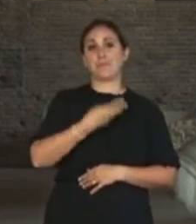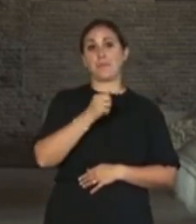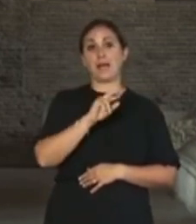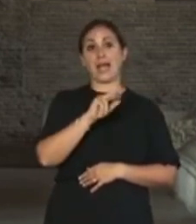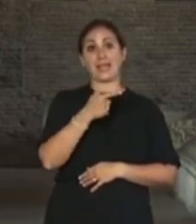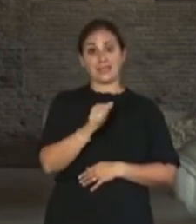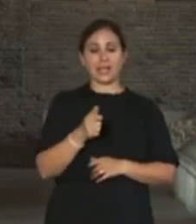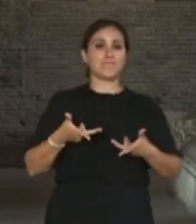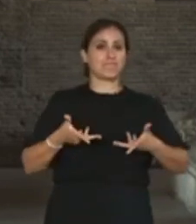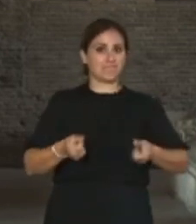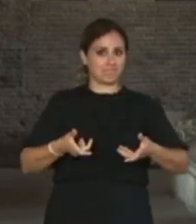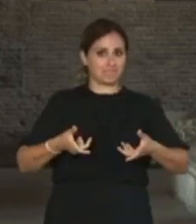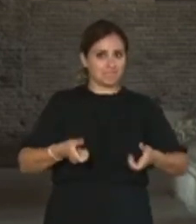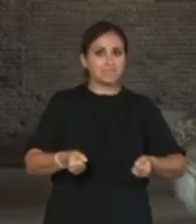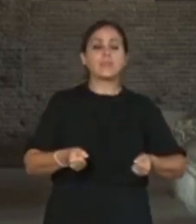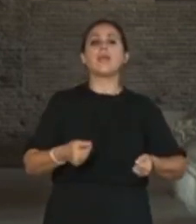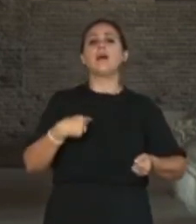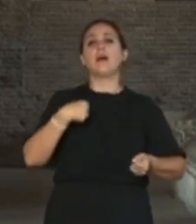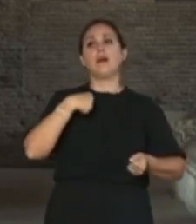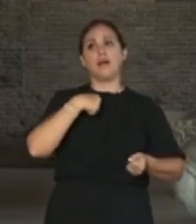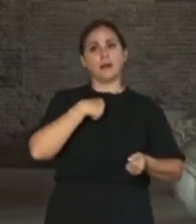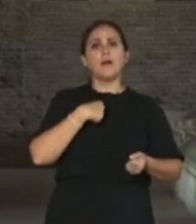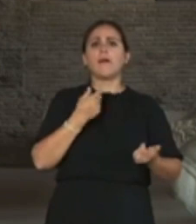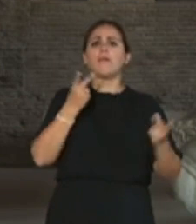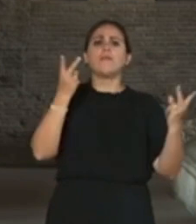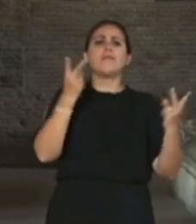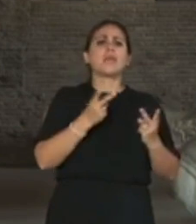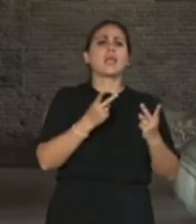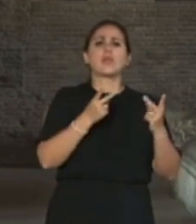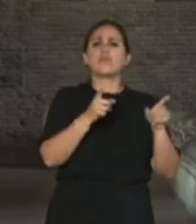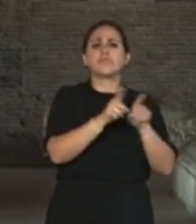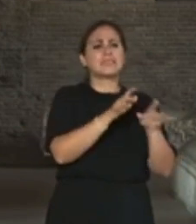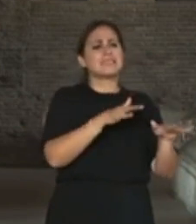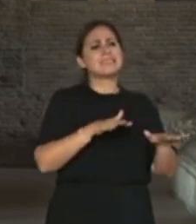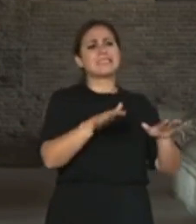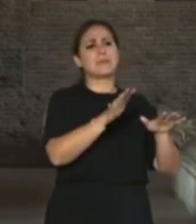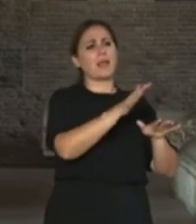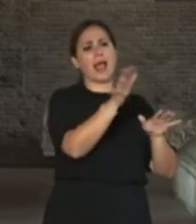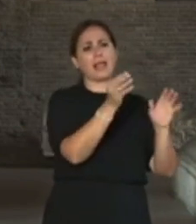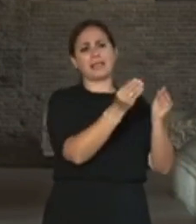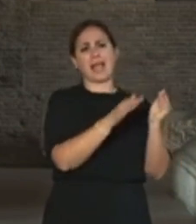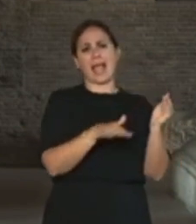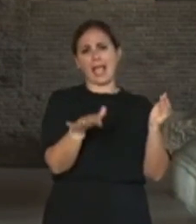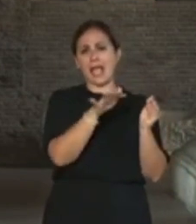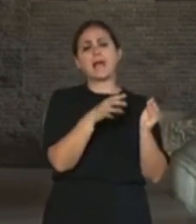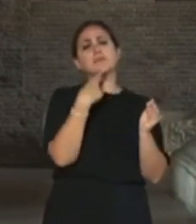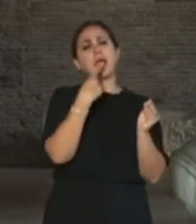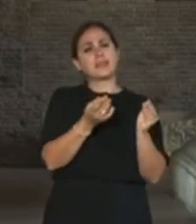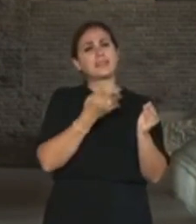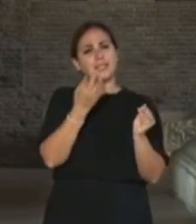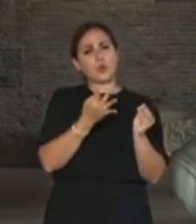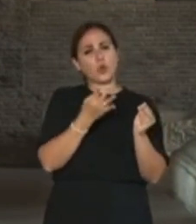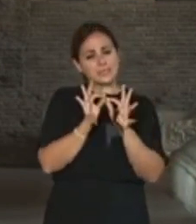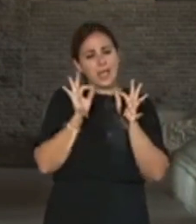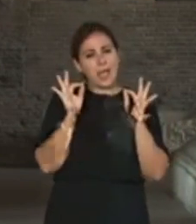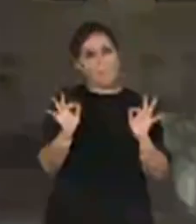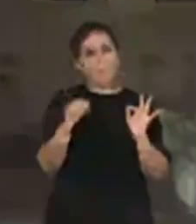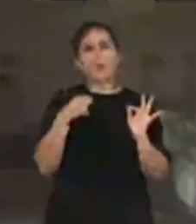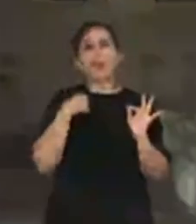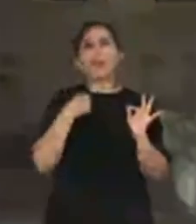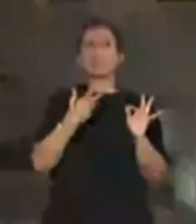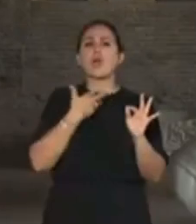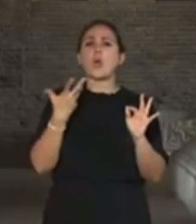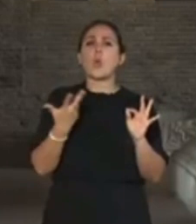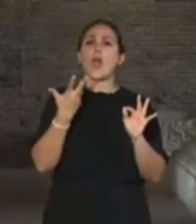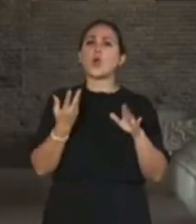tele, però sono una ragazza come tante, ma come dico sempre ho qualcosa in più che la mia disabilità.